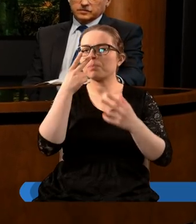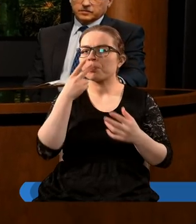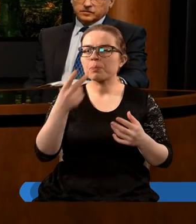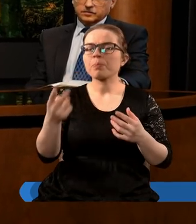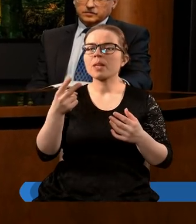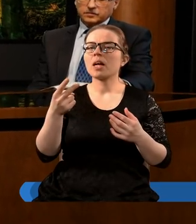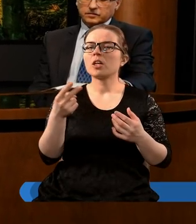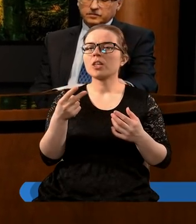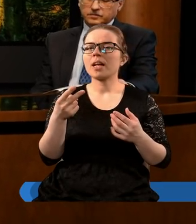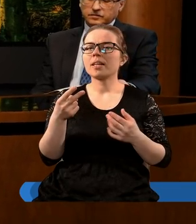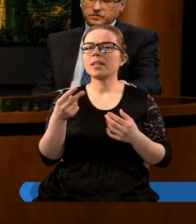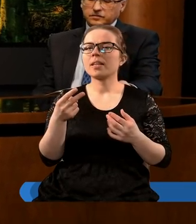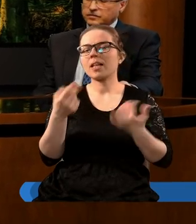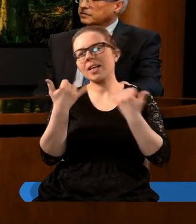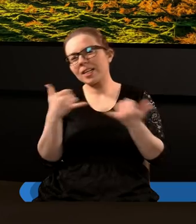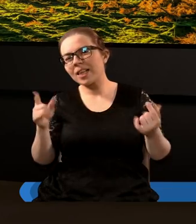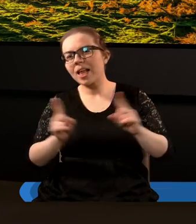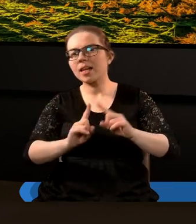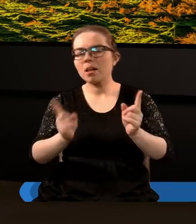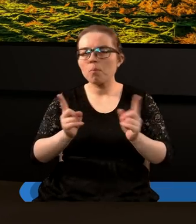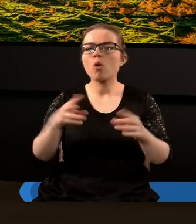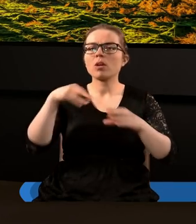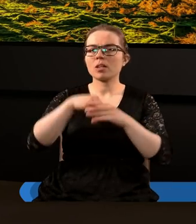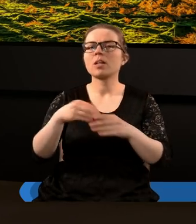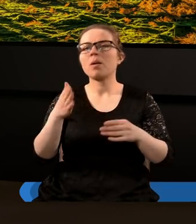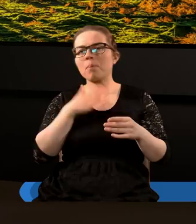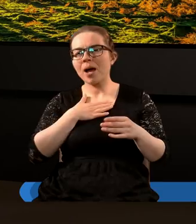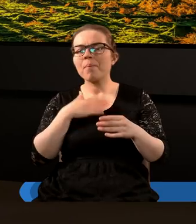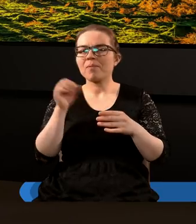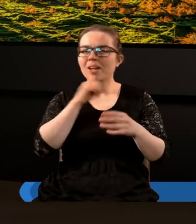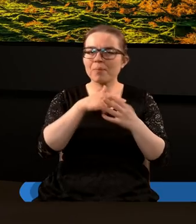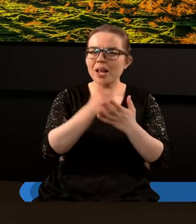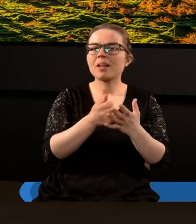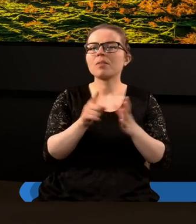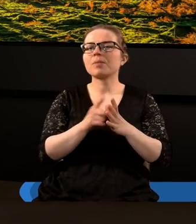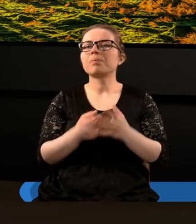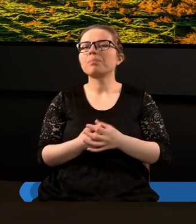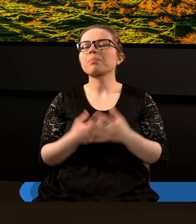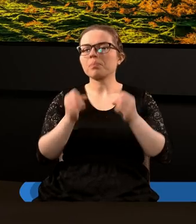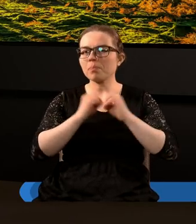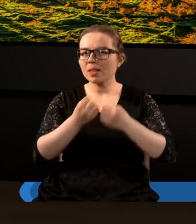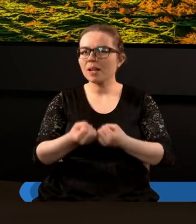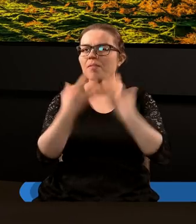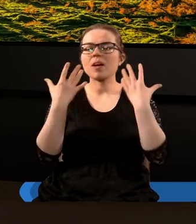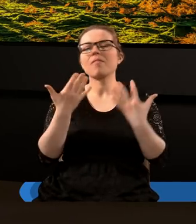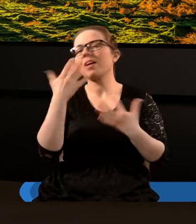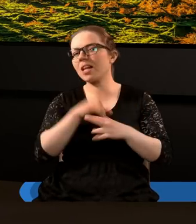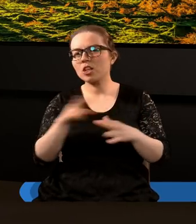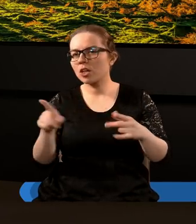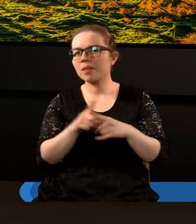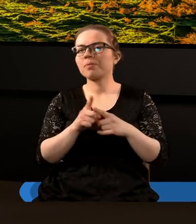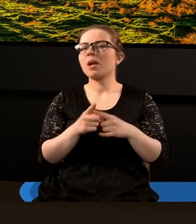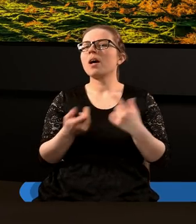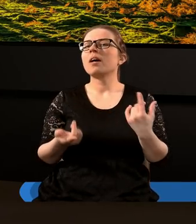inne symbole, które mamy w Nowym Matach, w samym Starym Testamencie, prawda? Gdzie naprawdę nam wyjaśnia wiele rzeczy. Na przykład